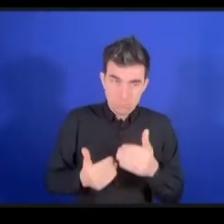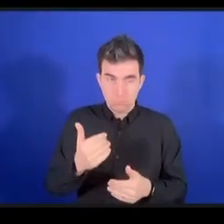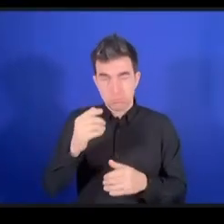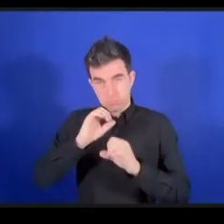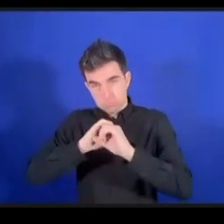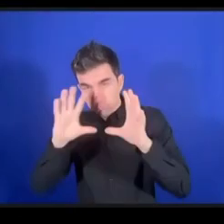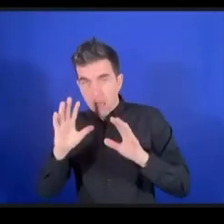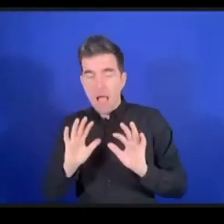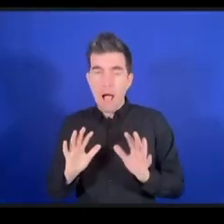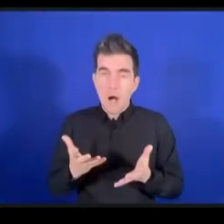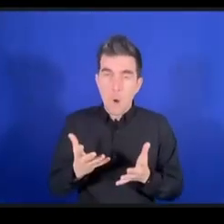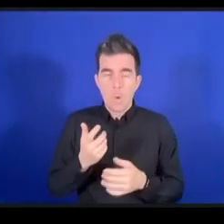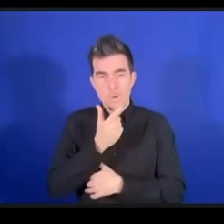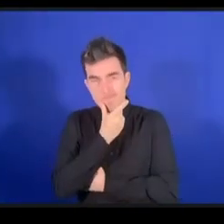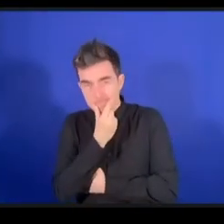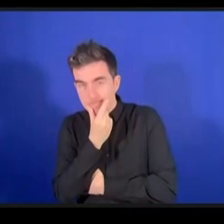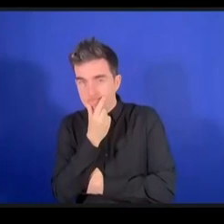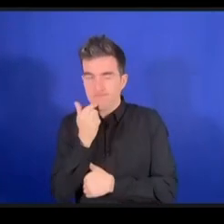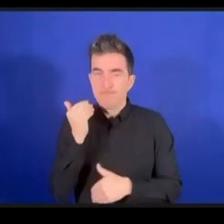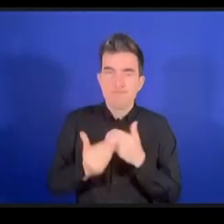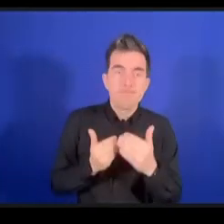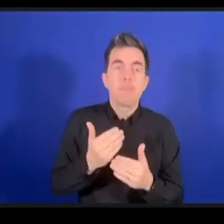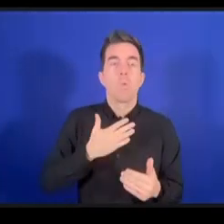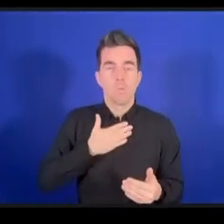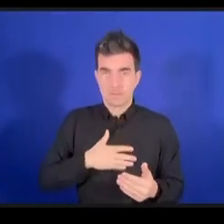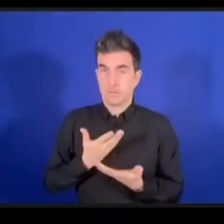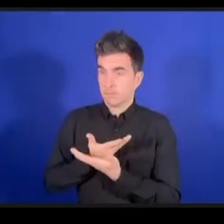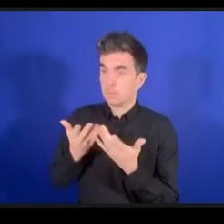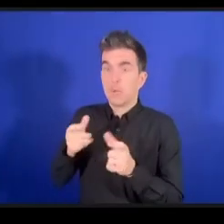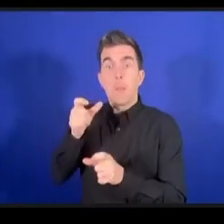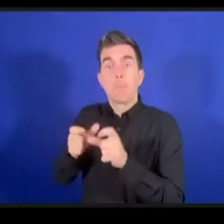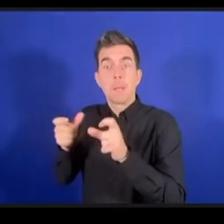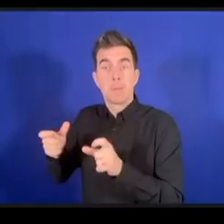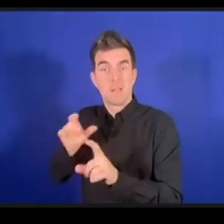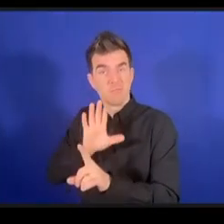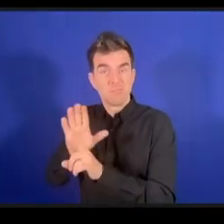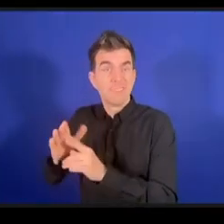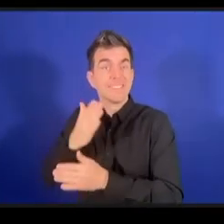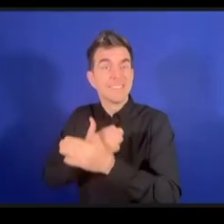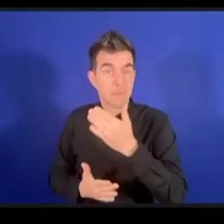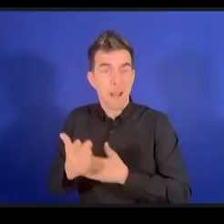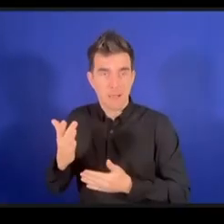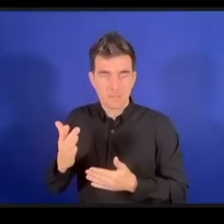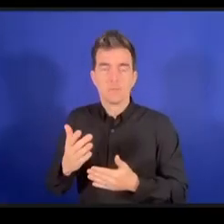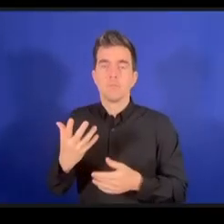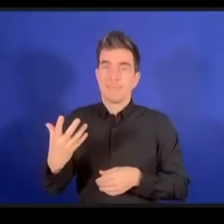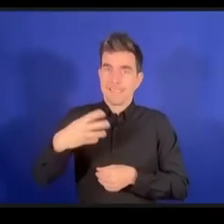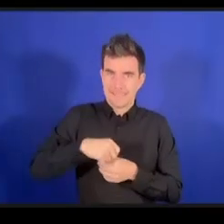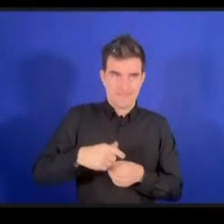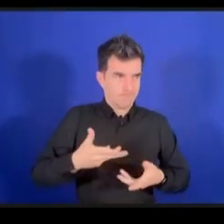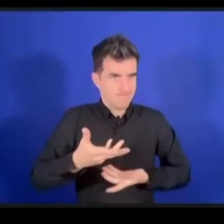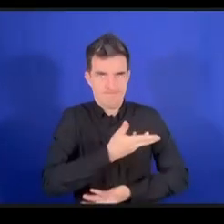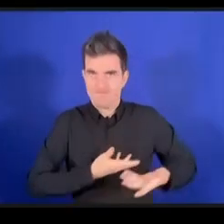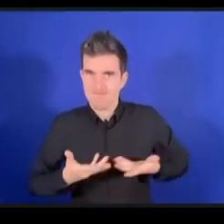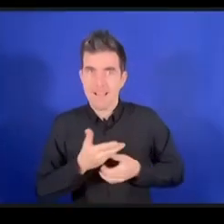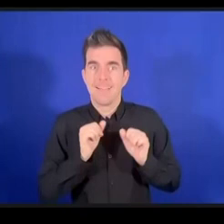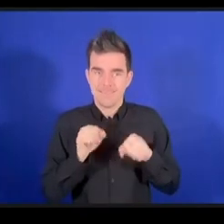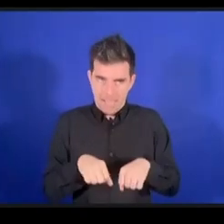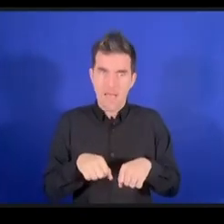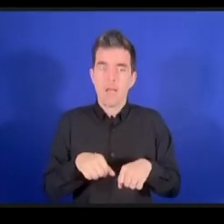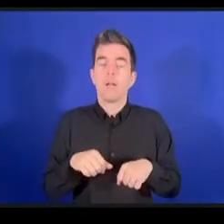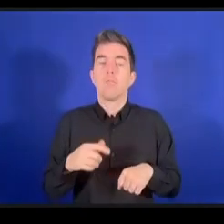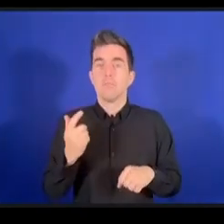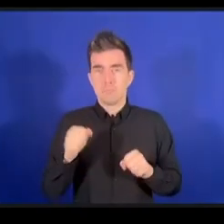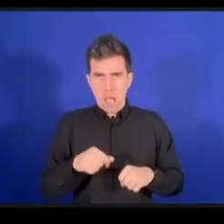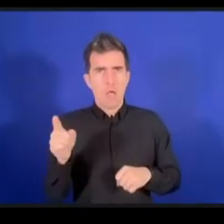إلى إشراكهم فعلا وحضوريا في المنتدى المساهمة في المناقشات أما